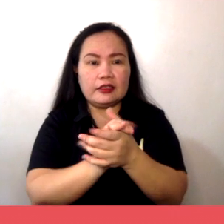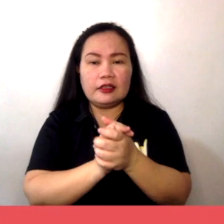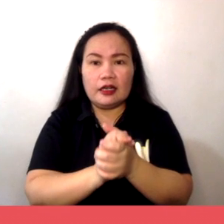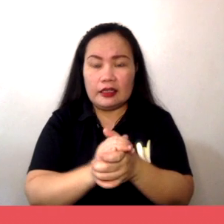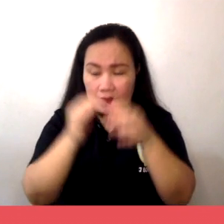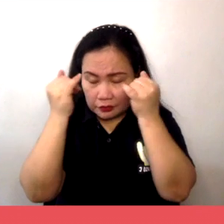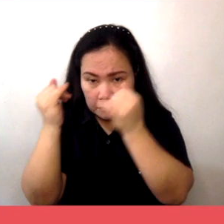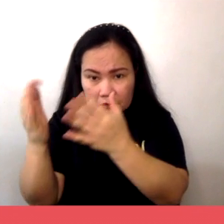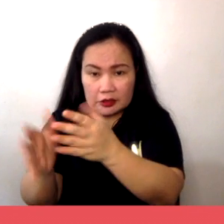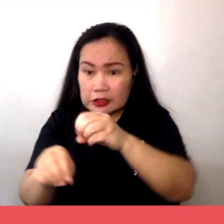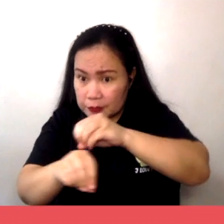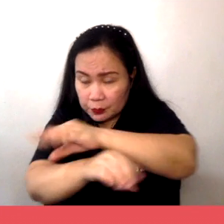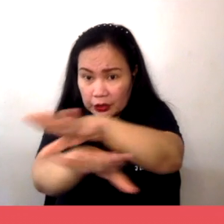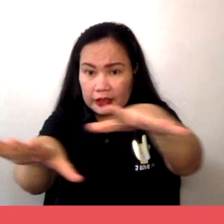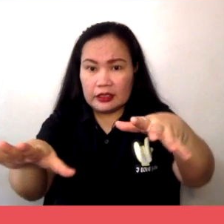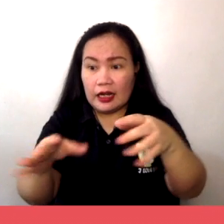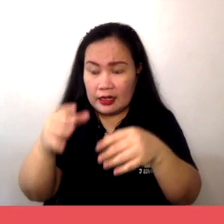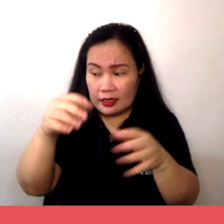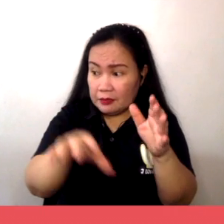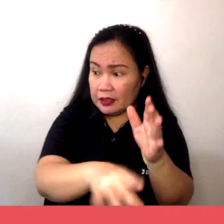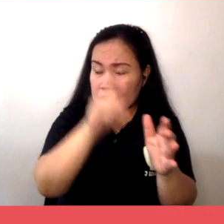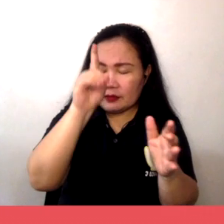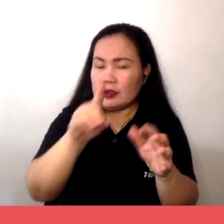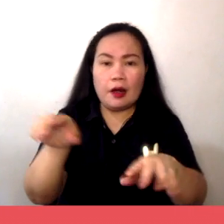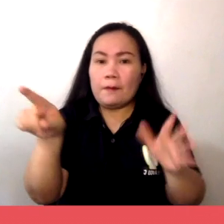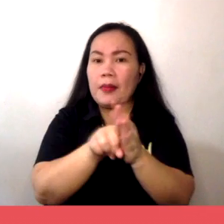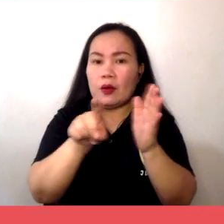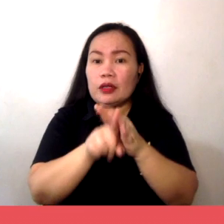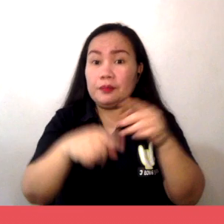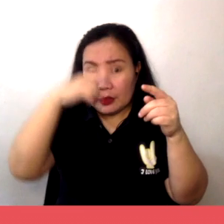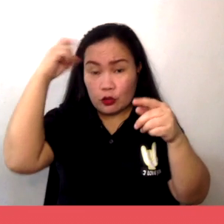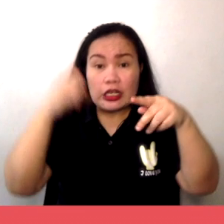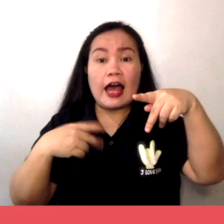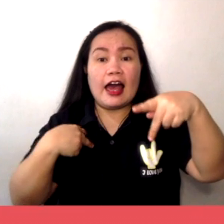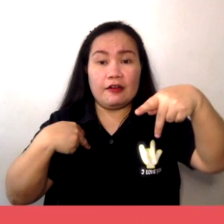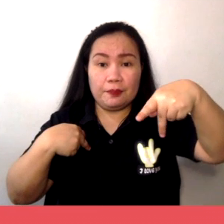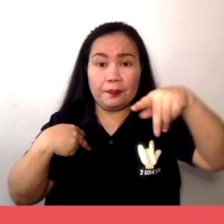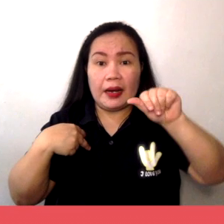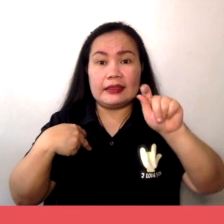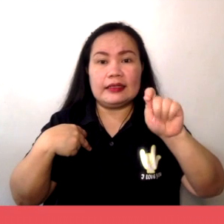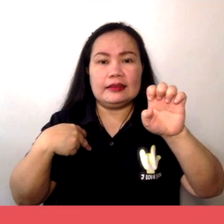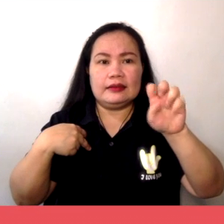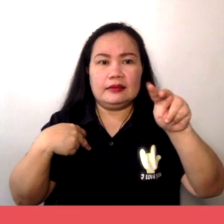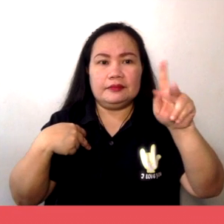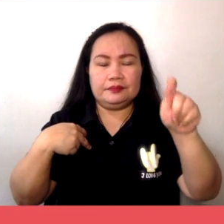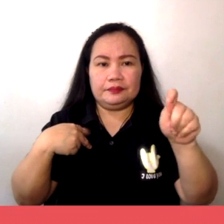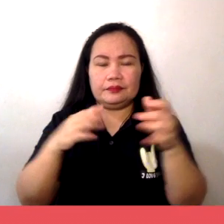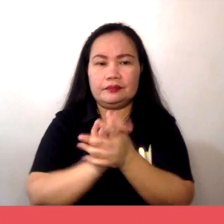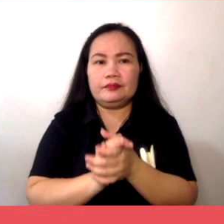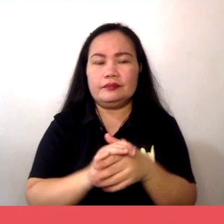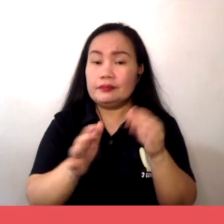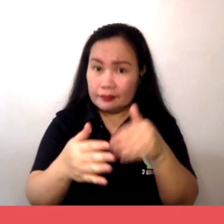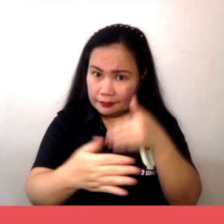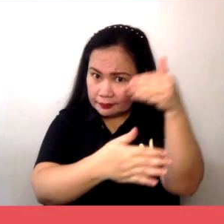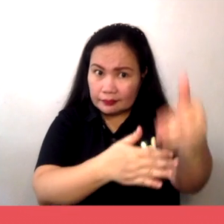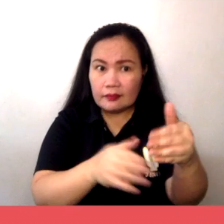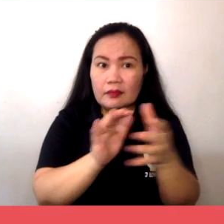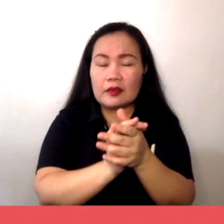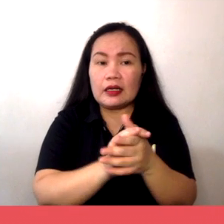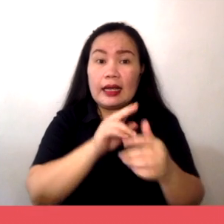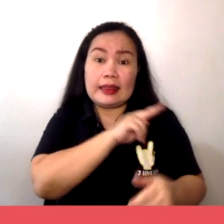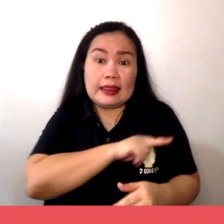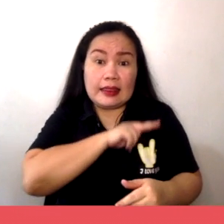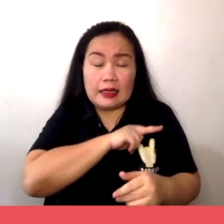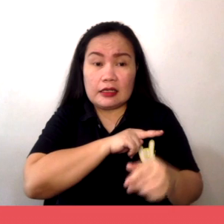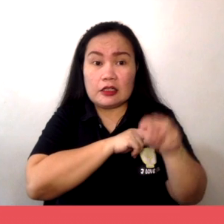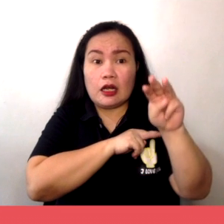detalye ng kanilang inbensyon. Sa kabilang banda, meron din naman tayong tinatawag na natural monopoly o